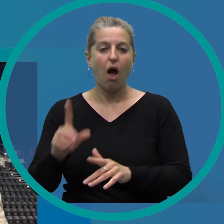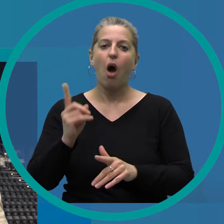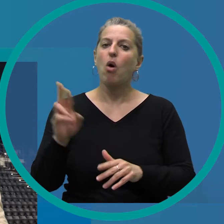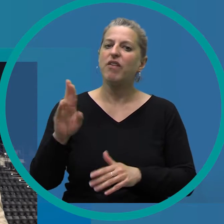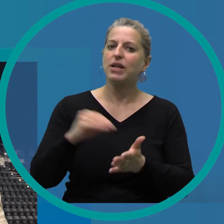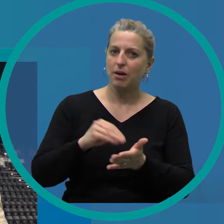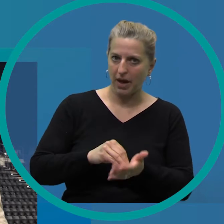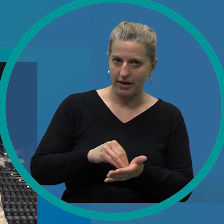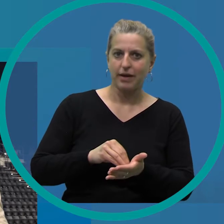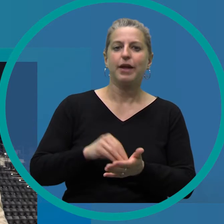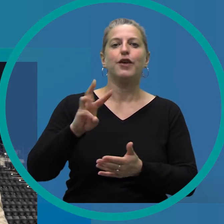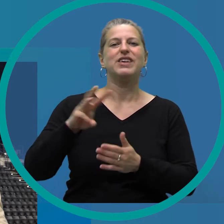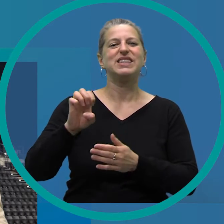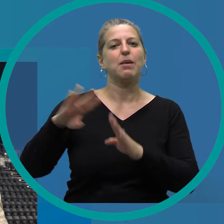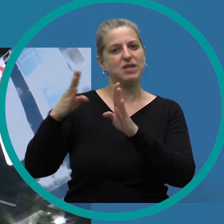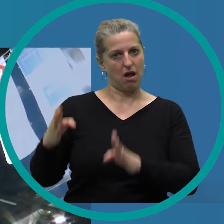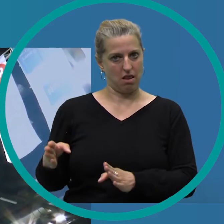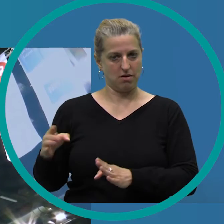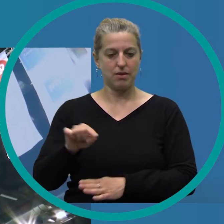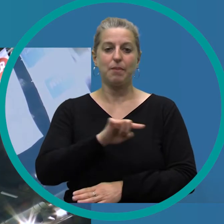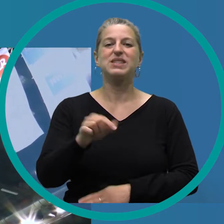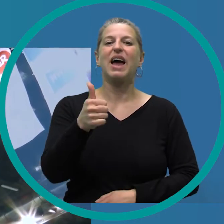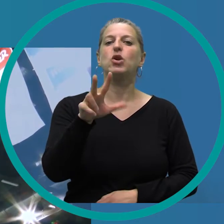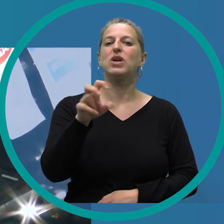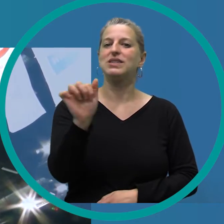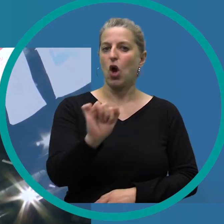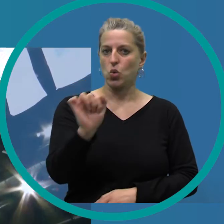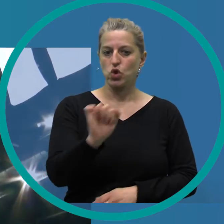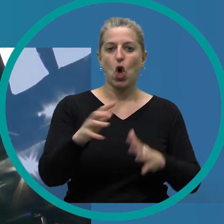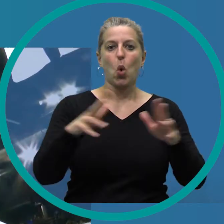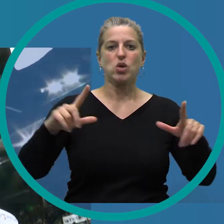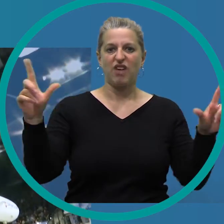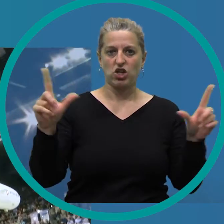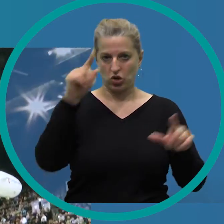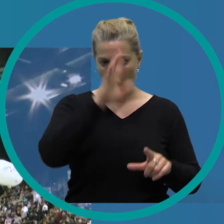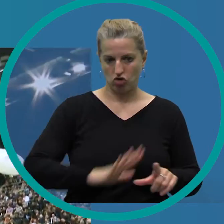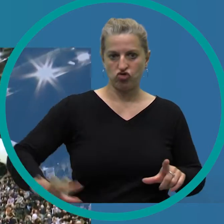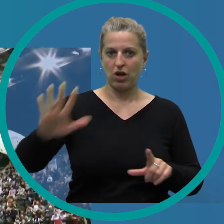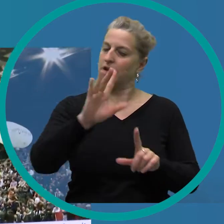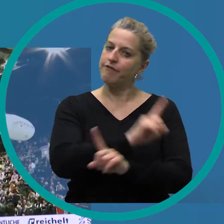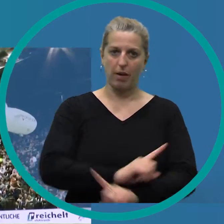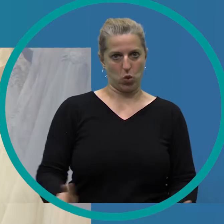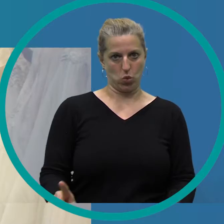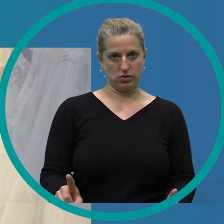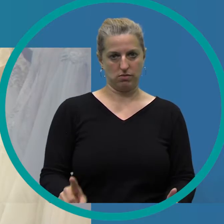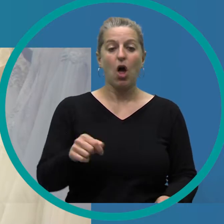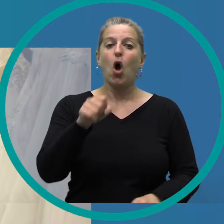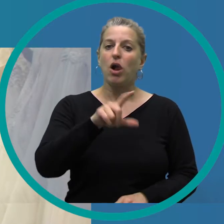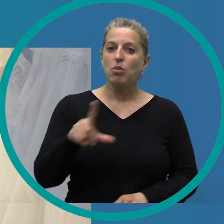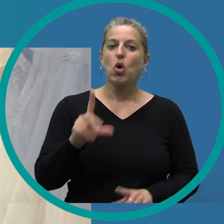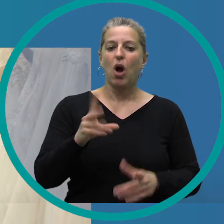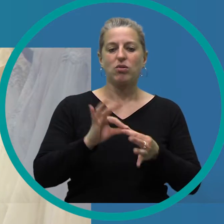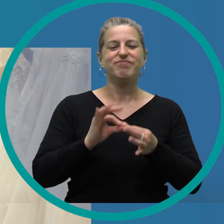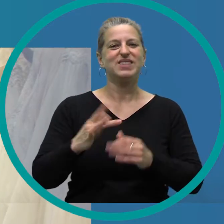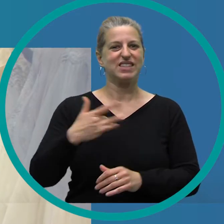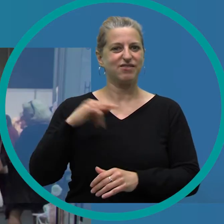Betroffenen gehören natürlich auch die Weser-Ems-Hallen. Zunächst bis zum 31. August sind Großveranstaltungen in Deutschland weitgehend untersagt. In Oldenburg